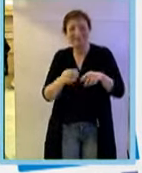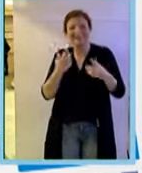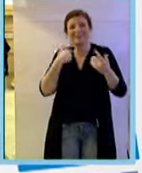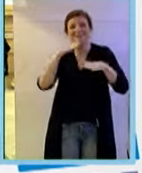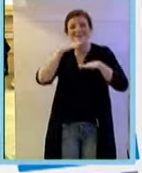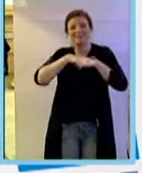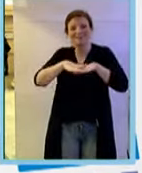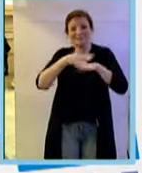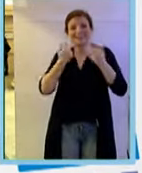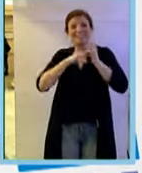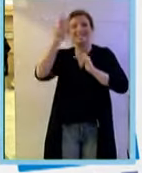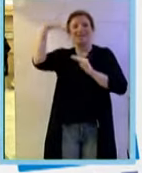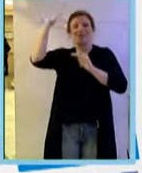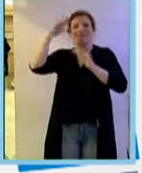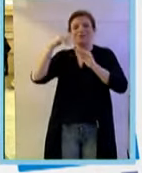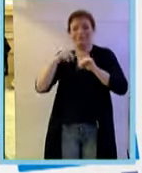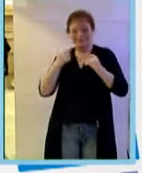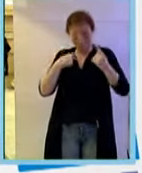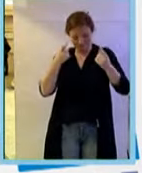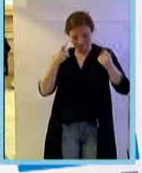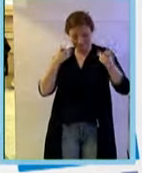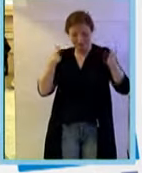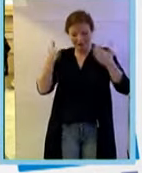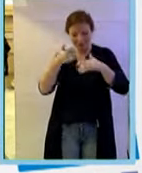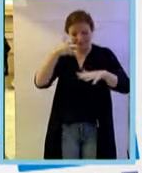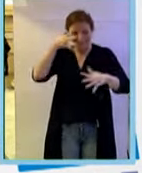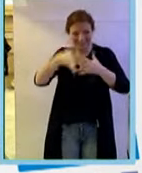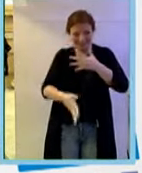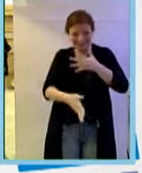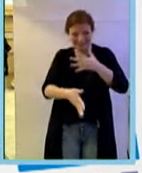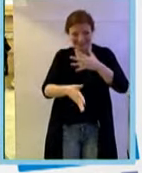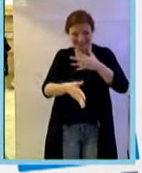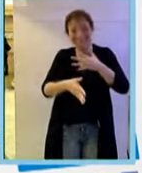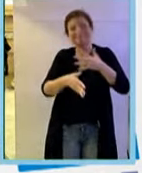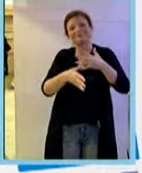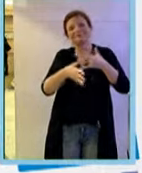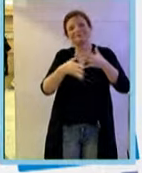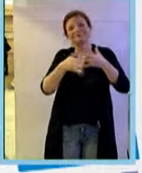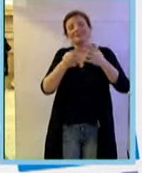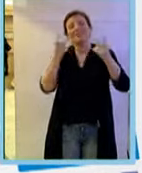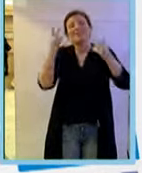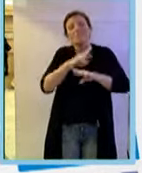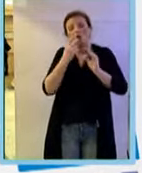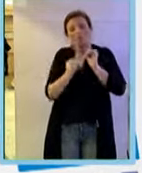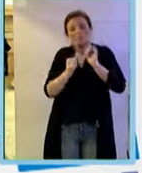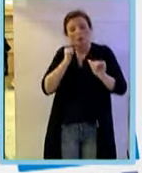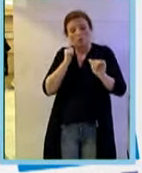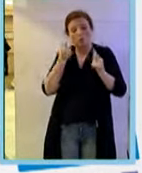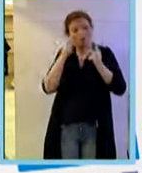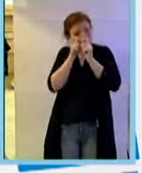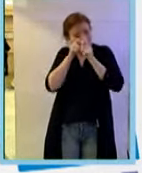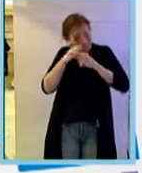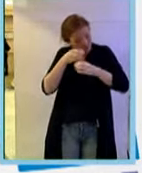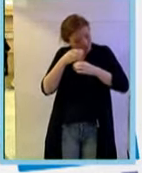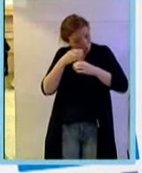'epoca, era la tecnologia allo stato all'arte, una camera trasparente, l'utilizzo che è un precursore del microscopio,